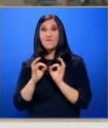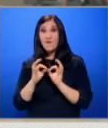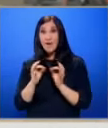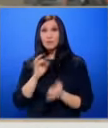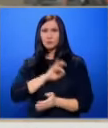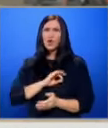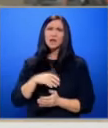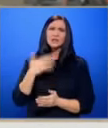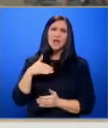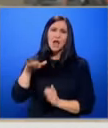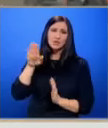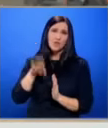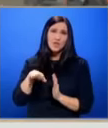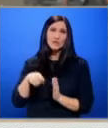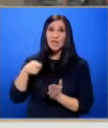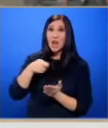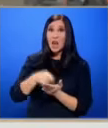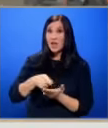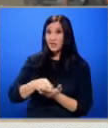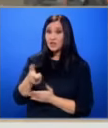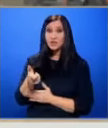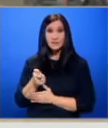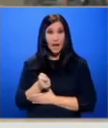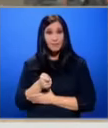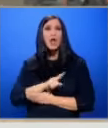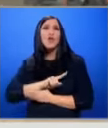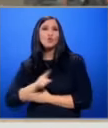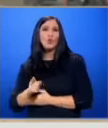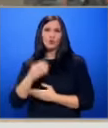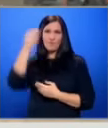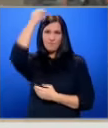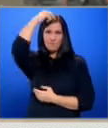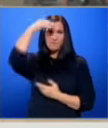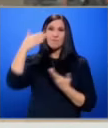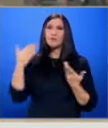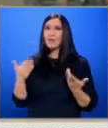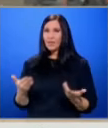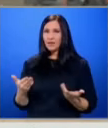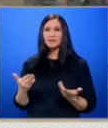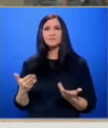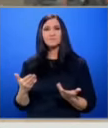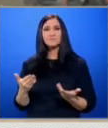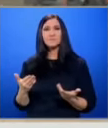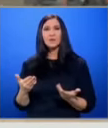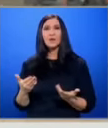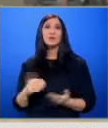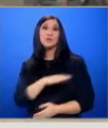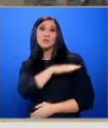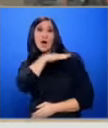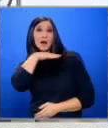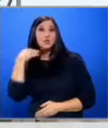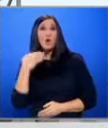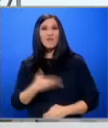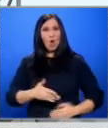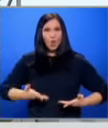страшно нисколихвени заеми Докато при нас е всекъти главата от кръста